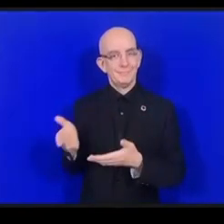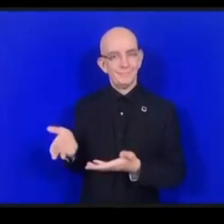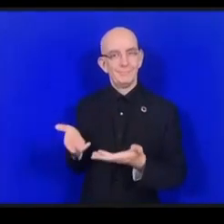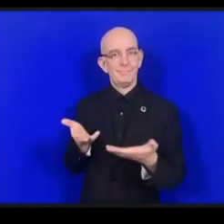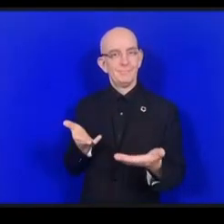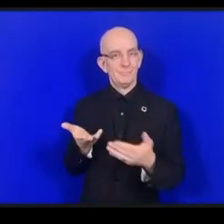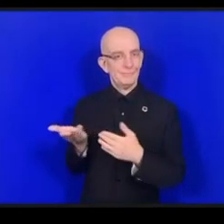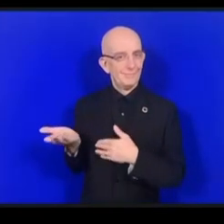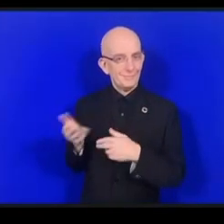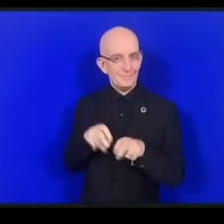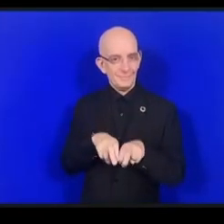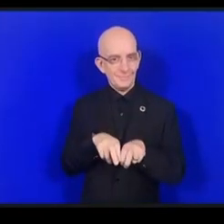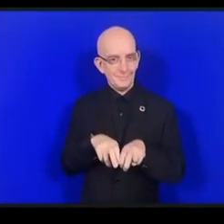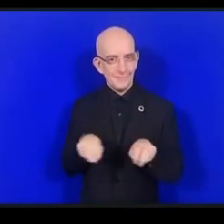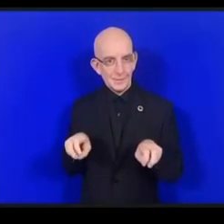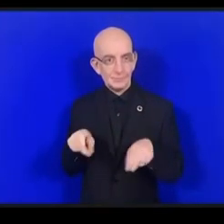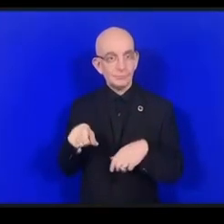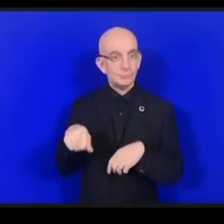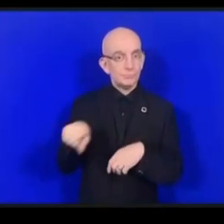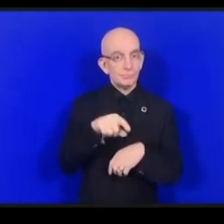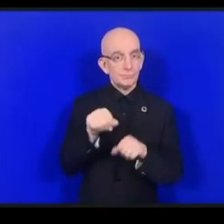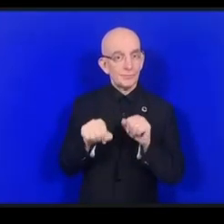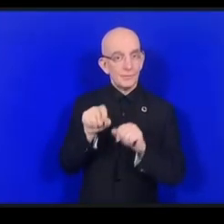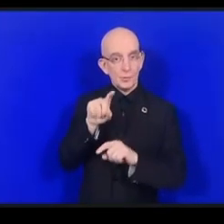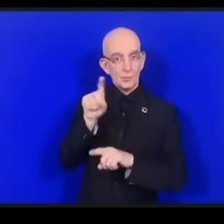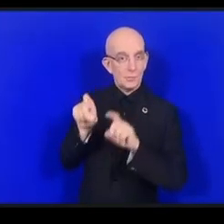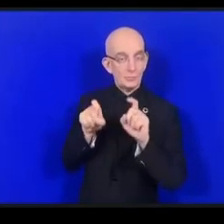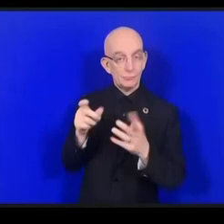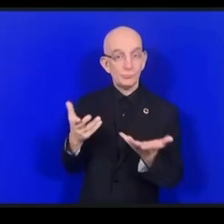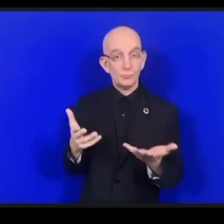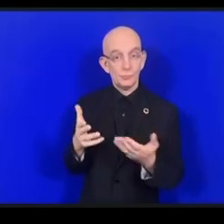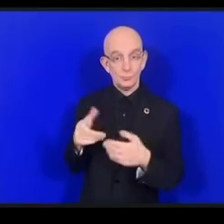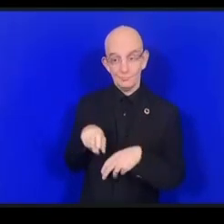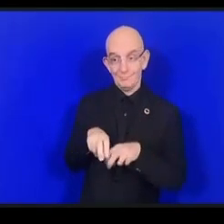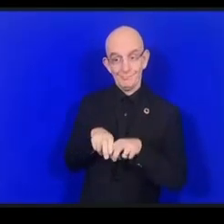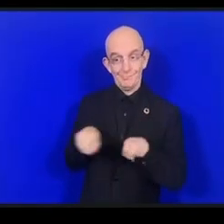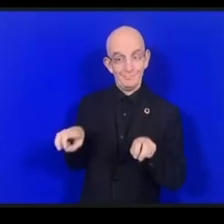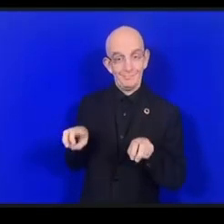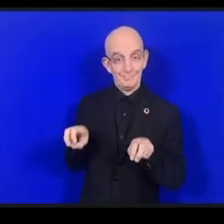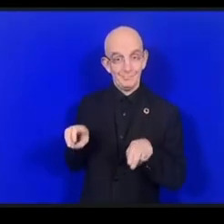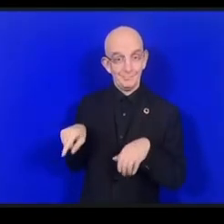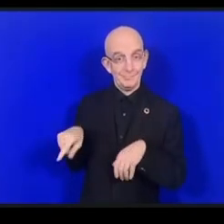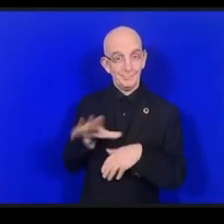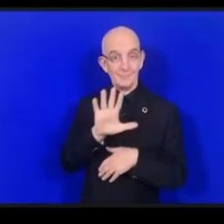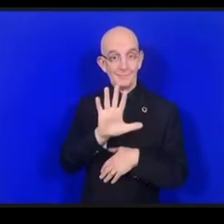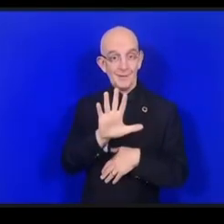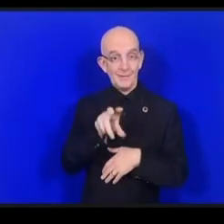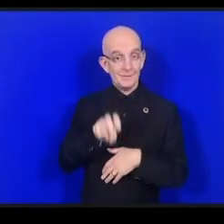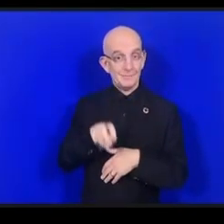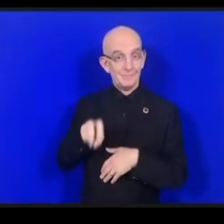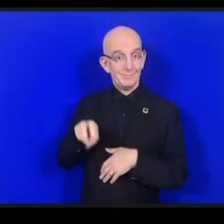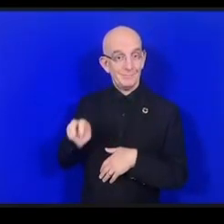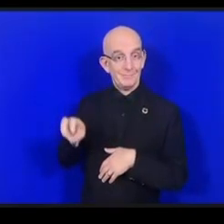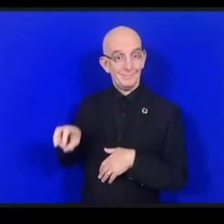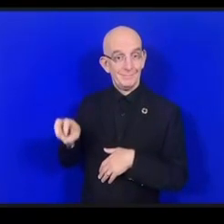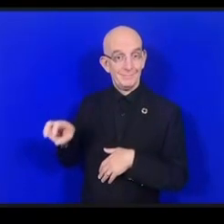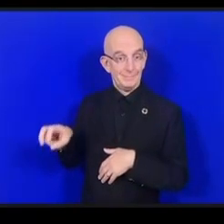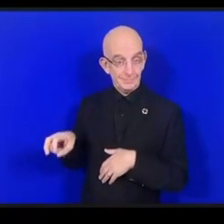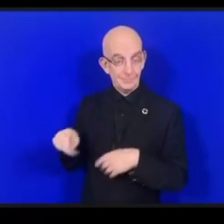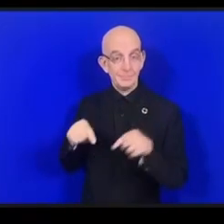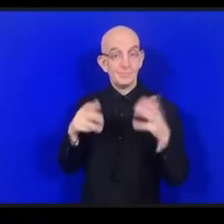عندنا خمس مشاركين في هذه الجلسة في القاعة وأولها ليزا